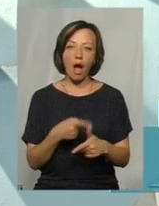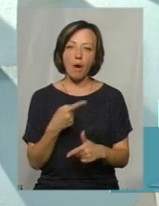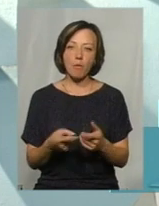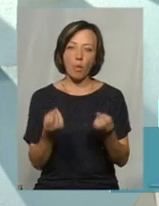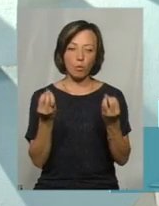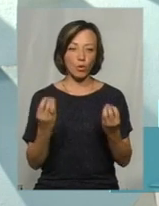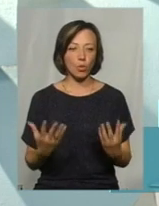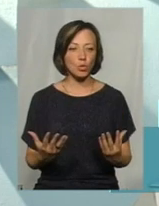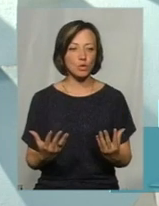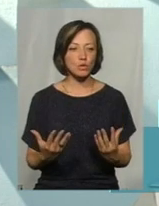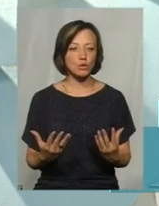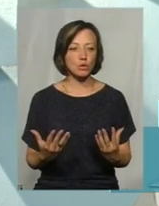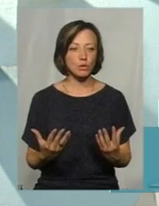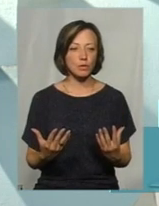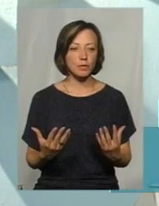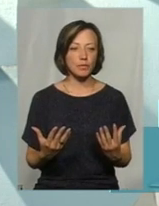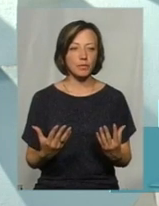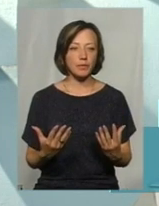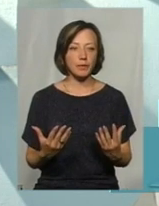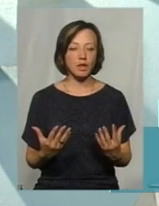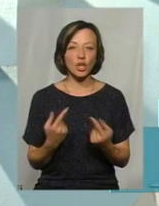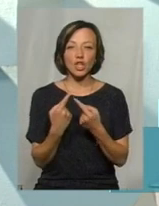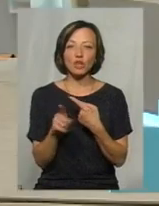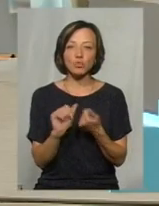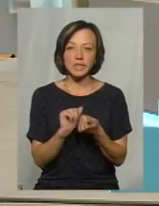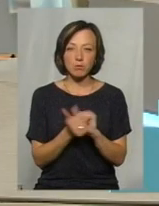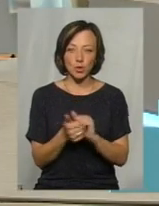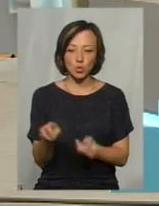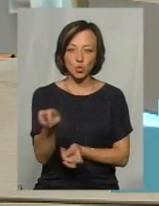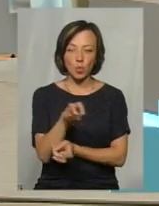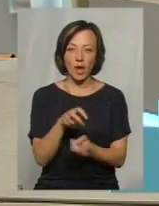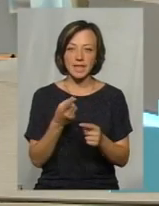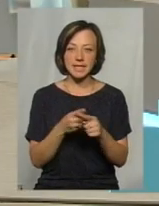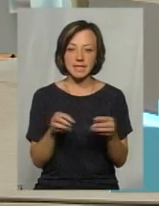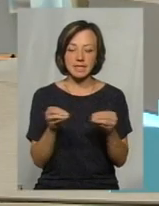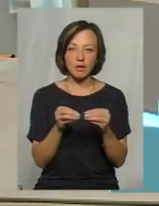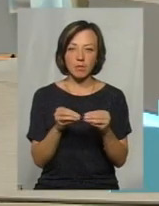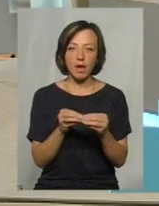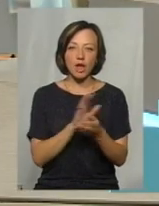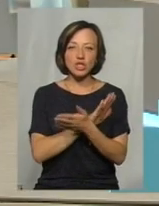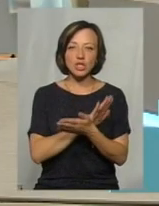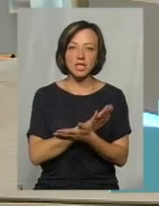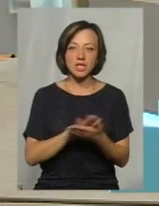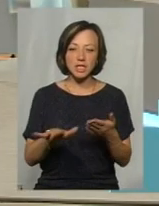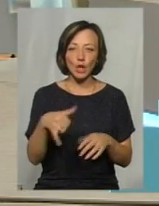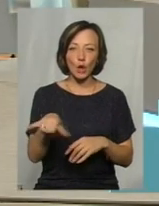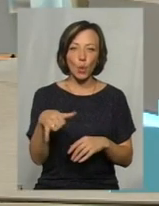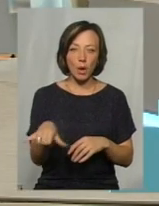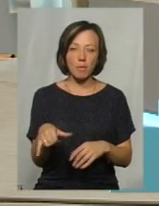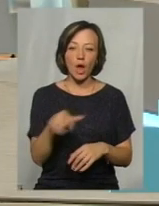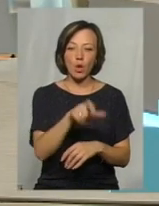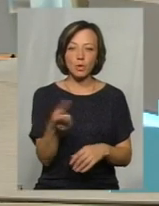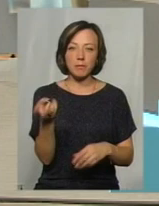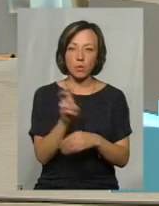якусь іншу заміну йому шукають. Тобто, ці самі екоторби, люди приходять так